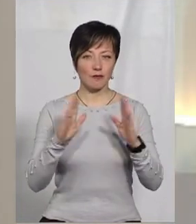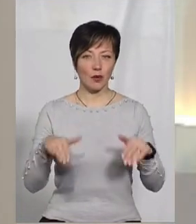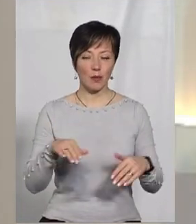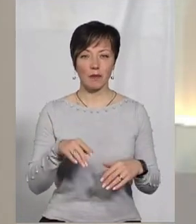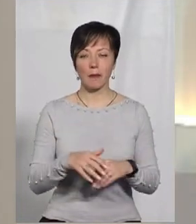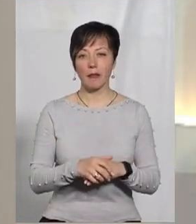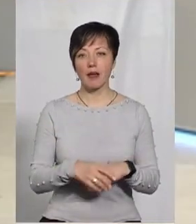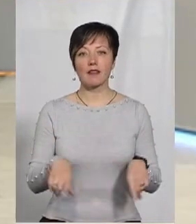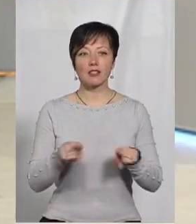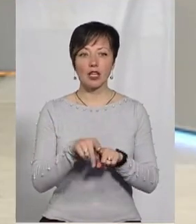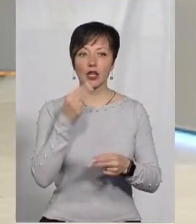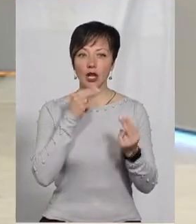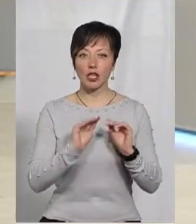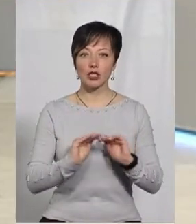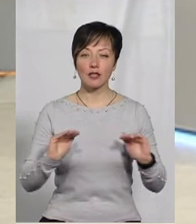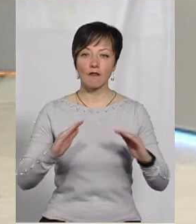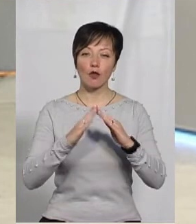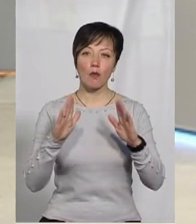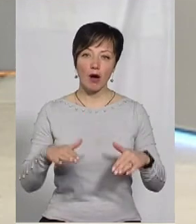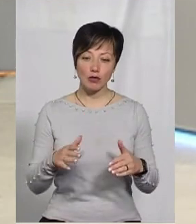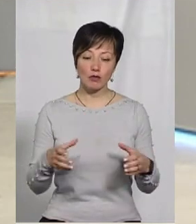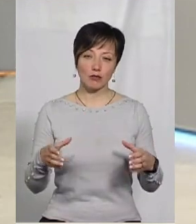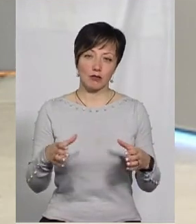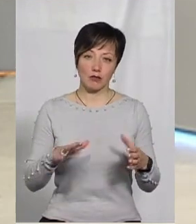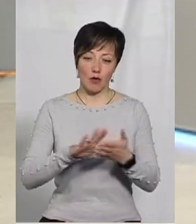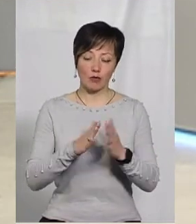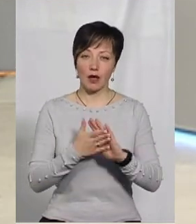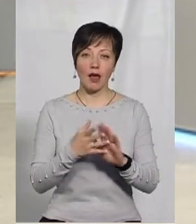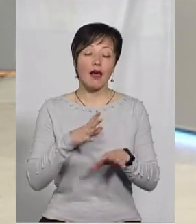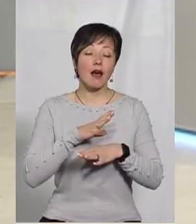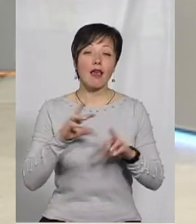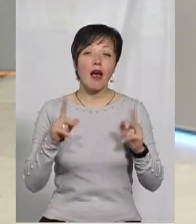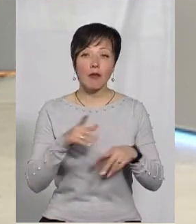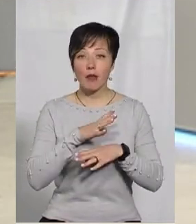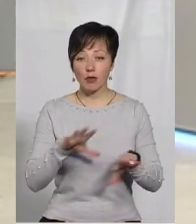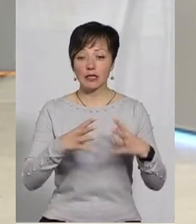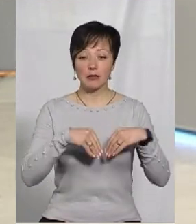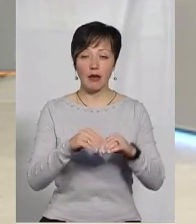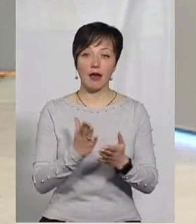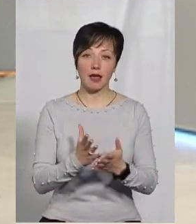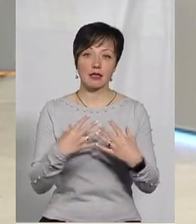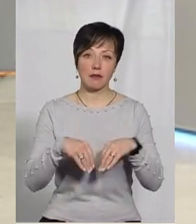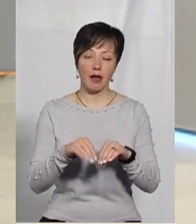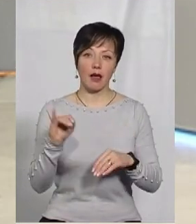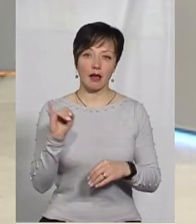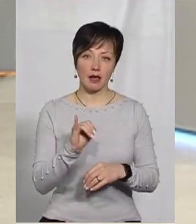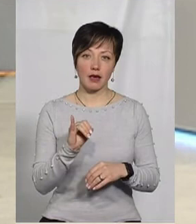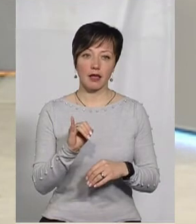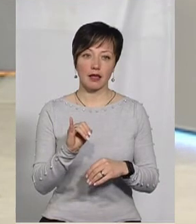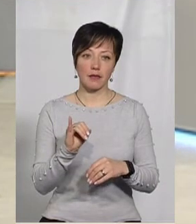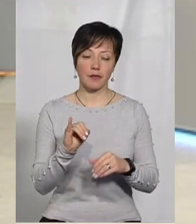Все ж таки краще дітям в домашньому оточенні. Як би те не було, сім'я є сім'я. І